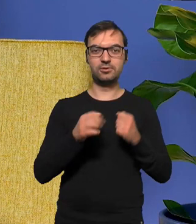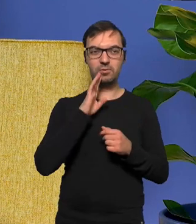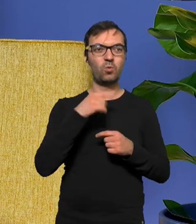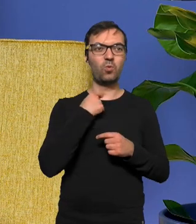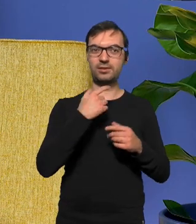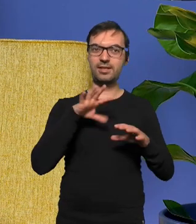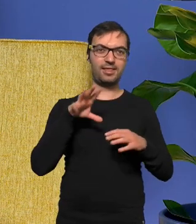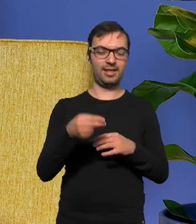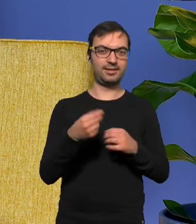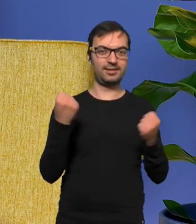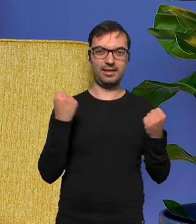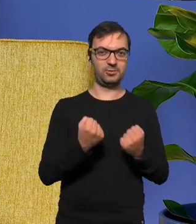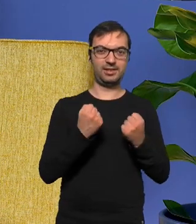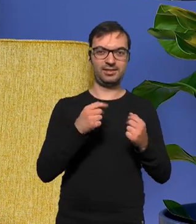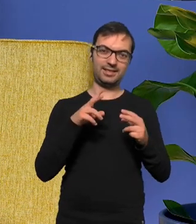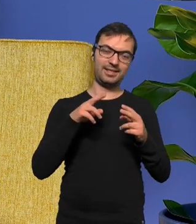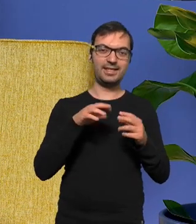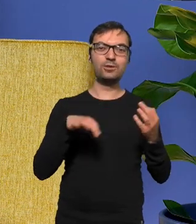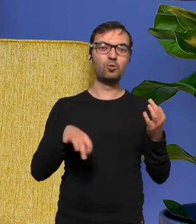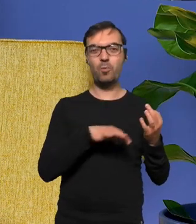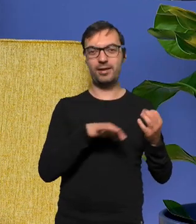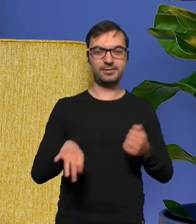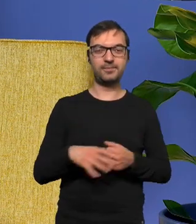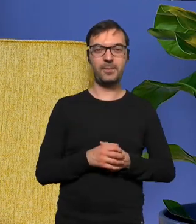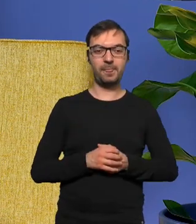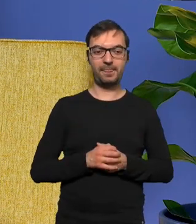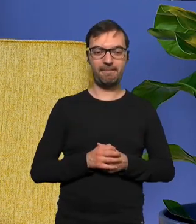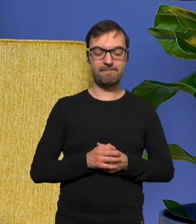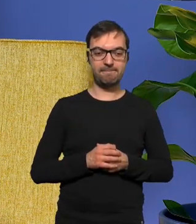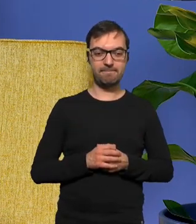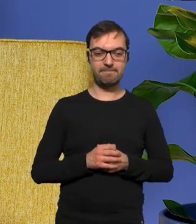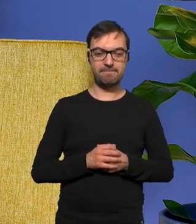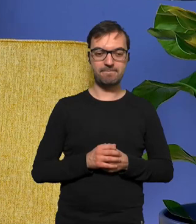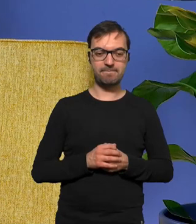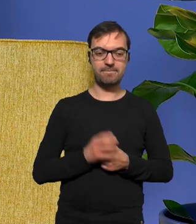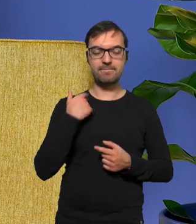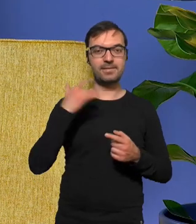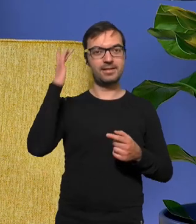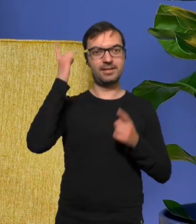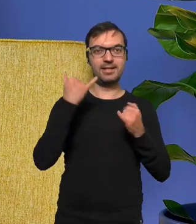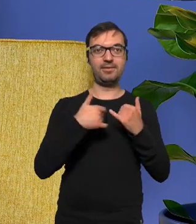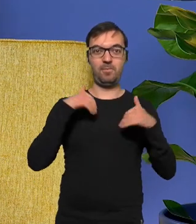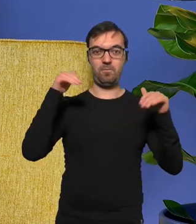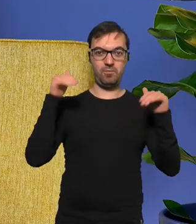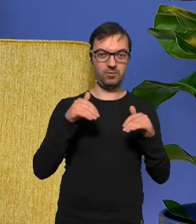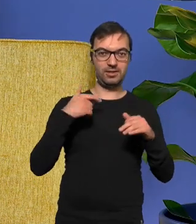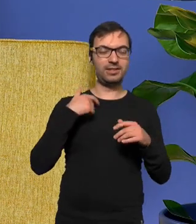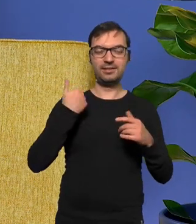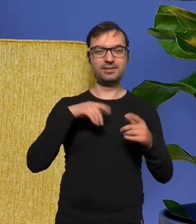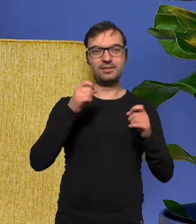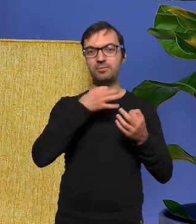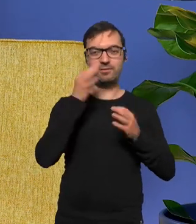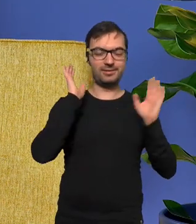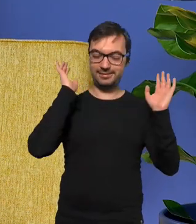chyba głos to jest najdziwniejsze i doszedłem do momentu że jakbym mógł to nie zaczynałbym śpiewać bo